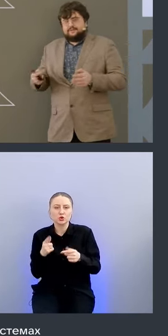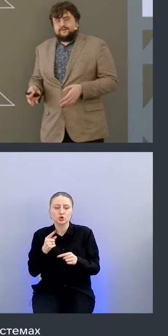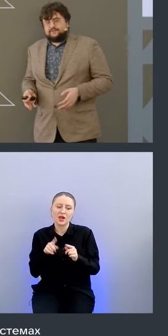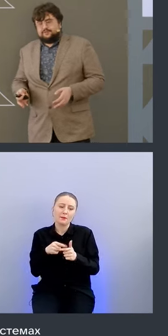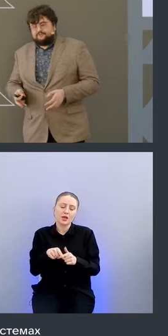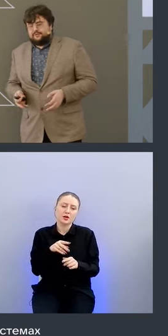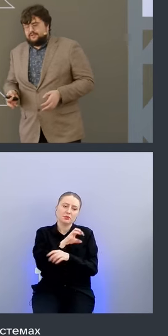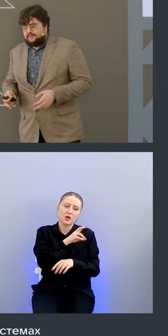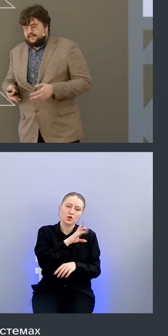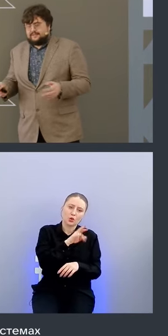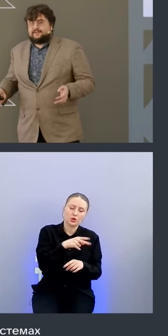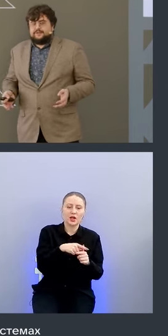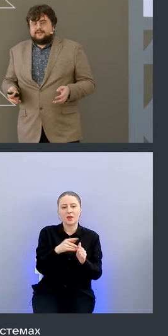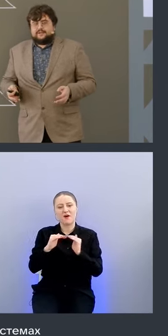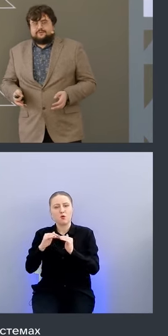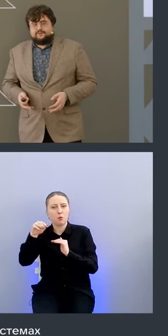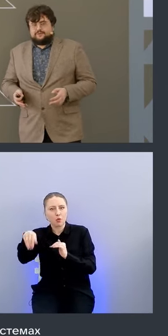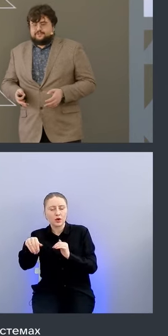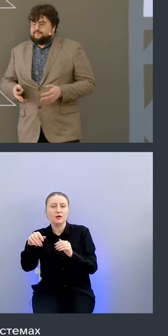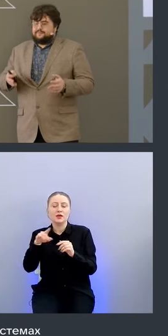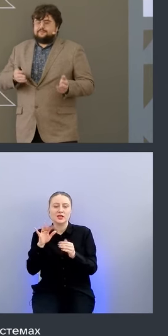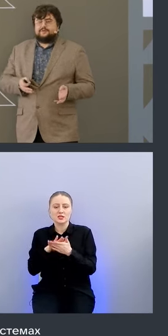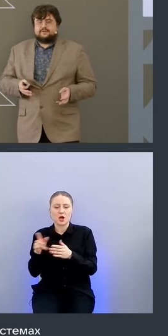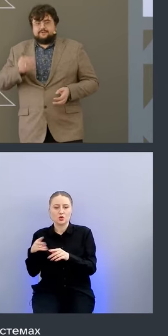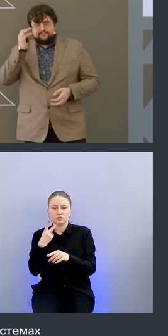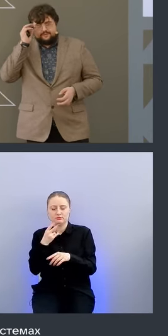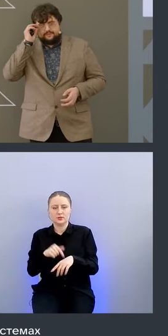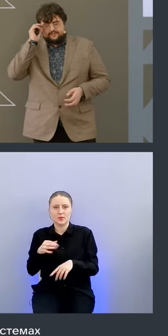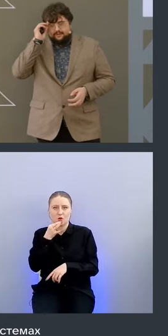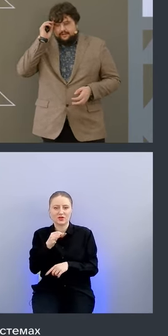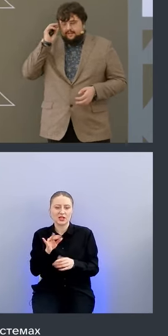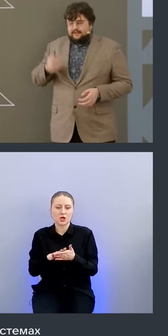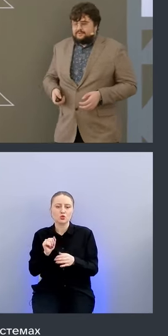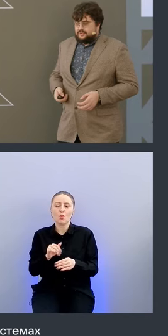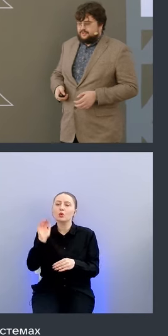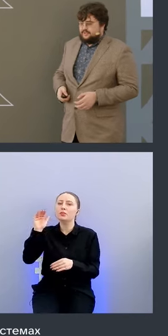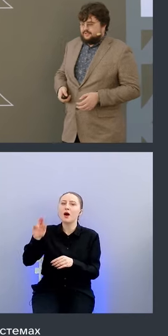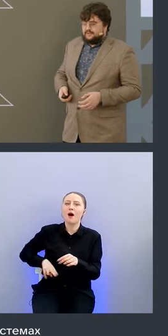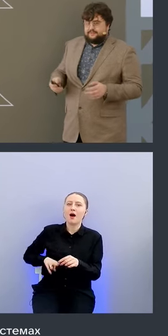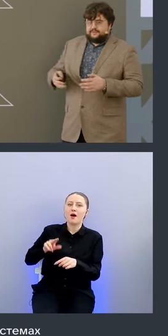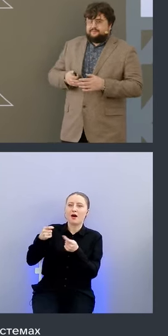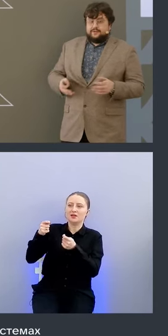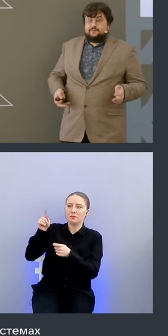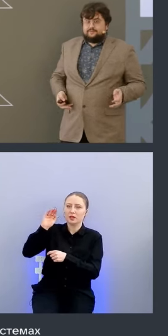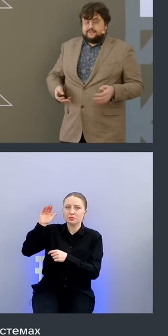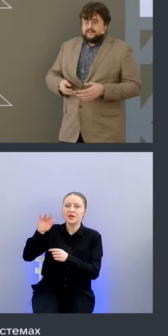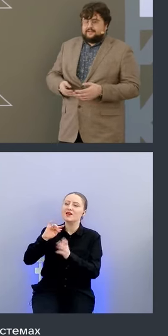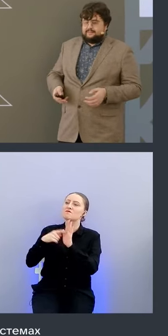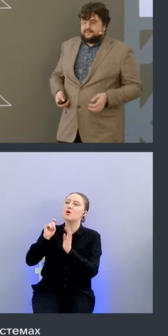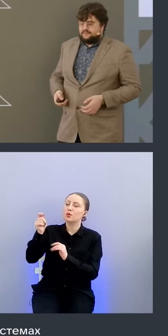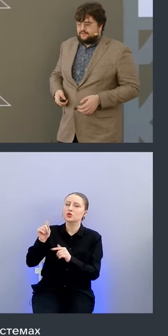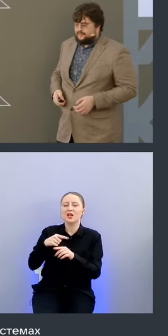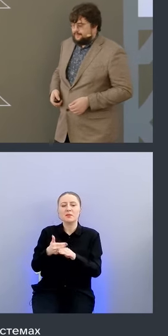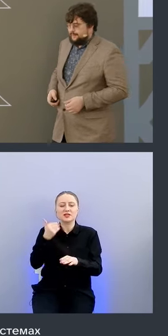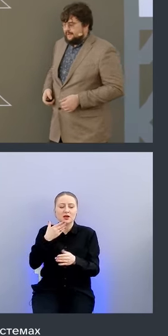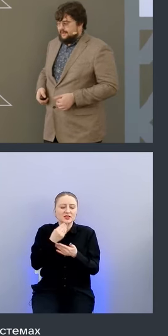либо это происходит в подио и они сразу на это реагируют то есть там приходят к админам с вопросом либо же там по своим плейбуком заранее